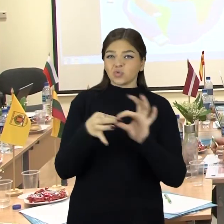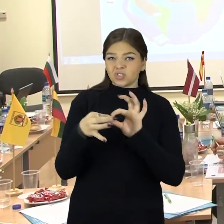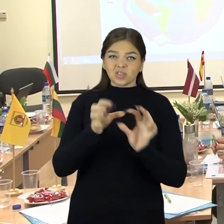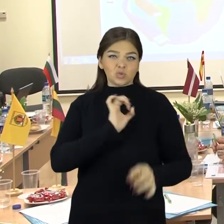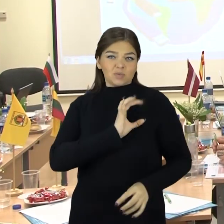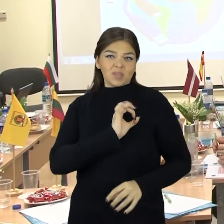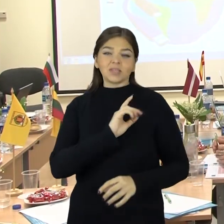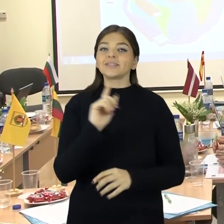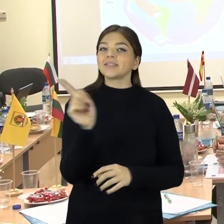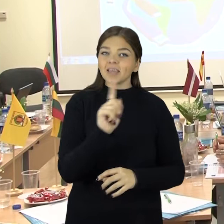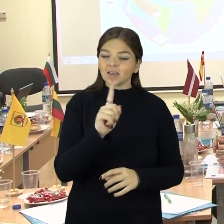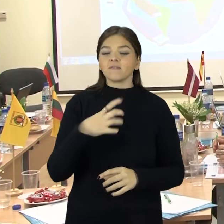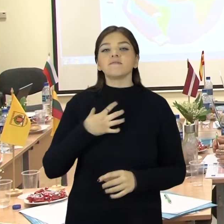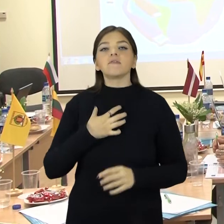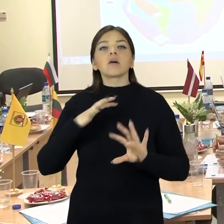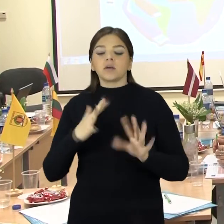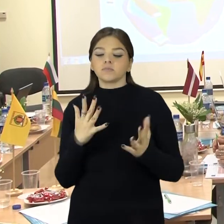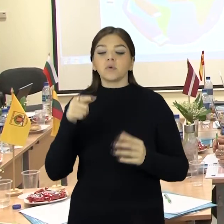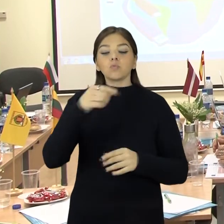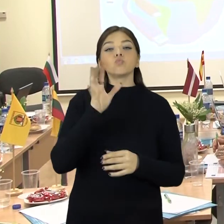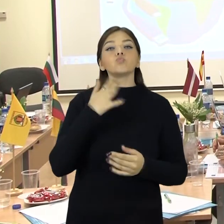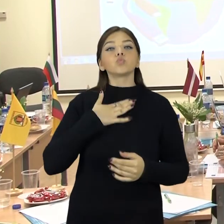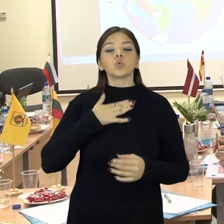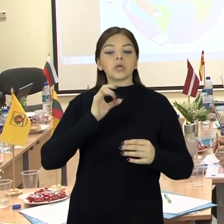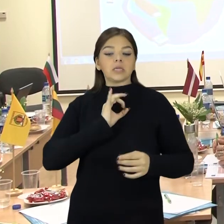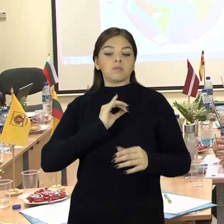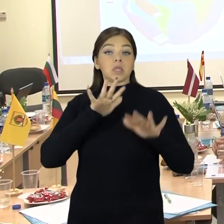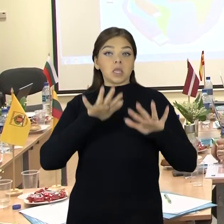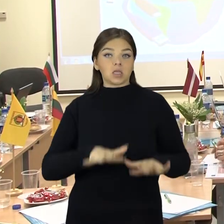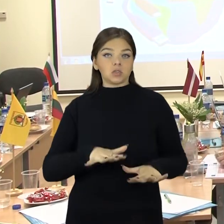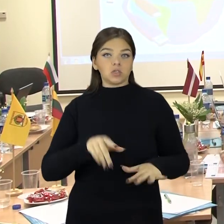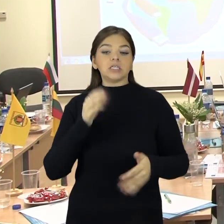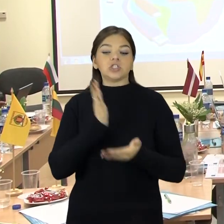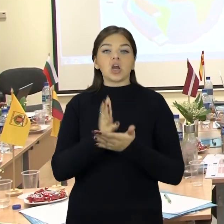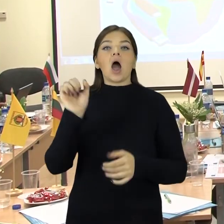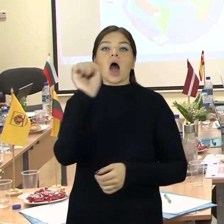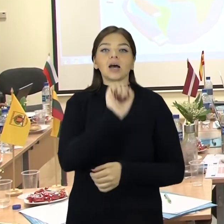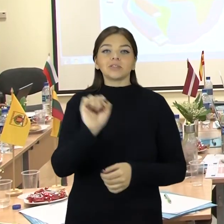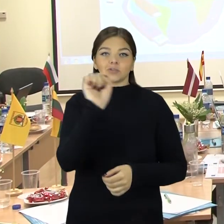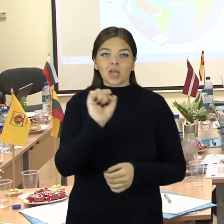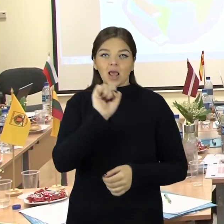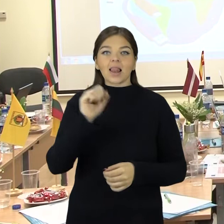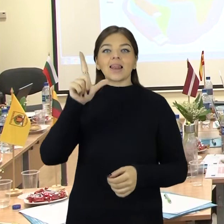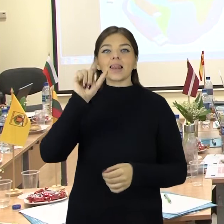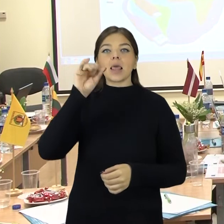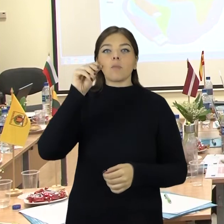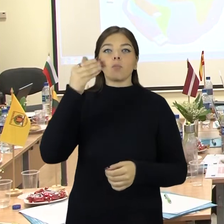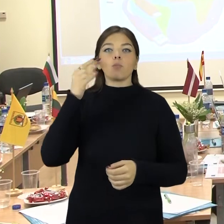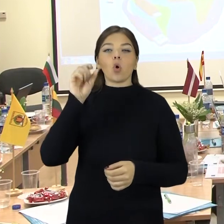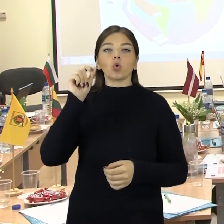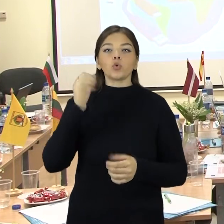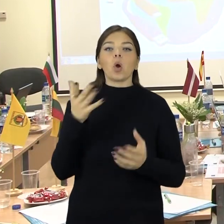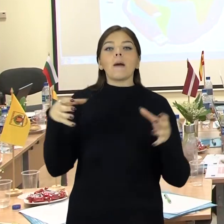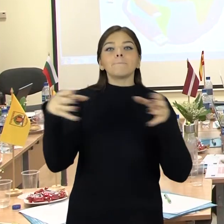o tai, kad mūsų gimnazijoje veikia asociacija Lieporių mokyklos bendruomenė, kurie apjungia